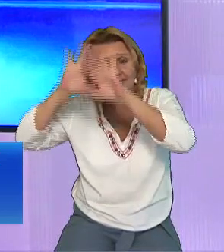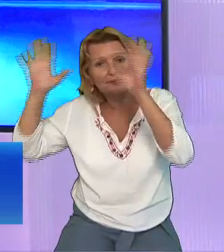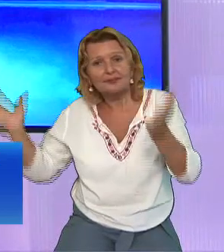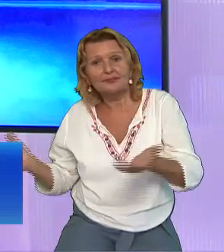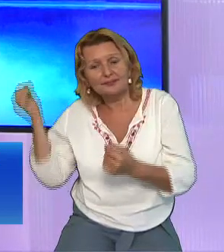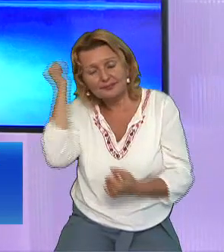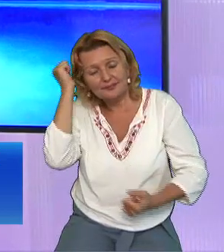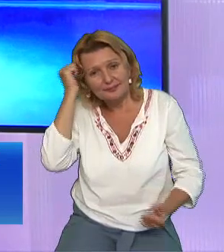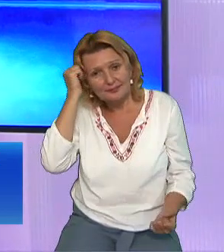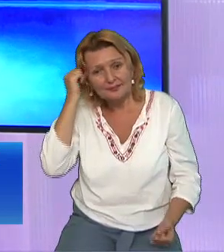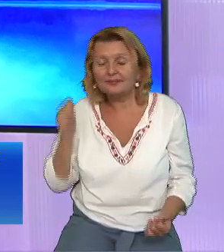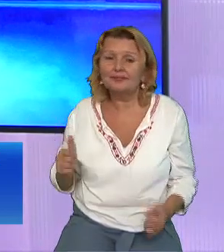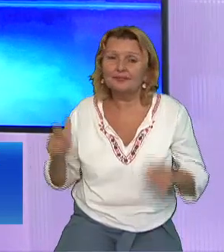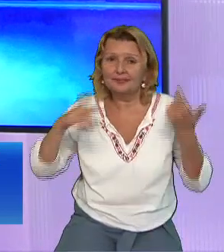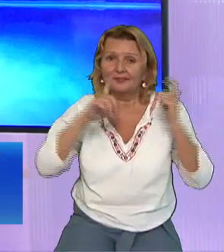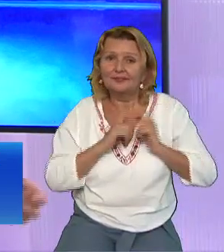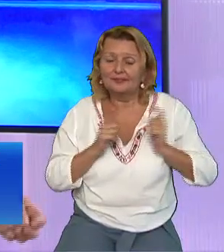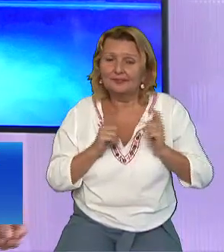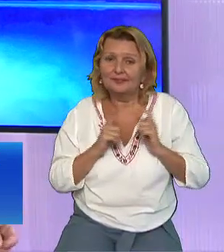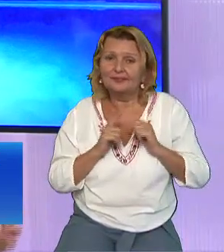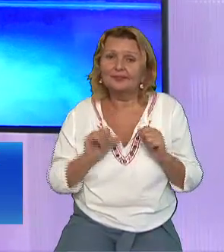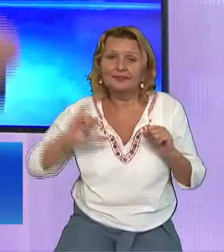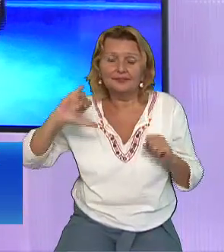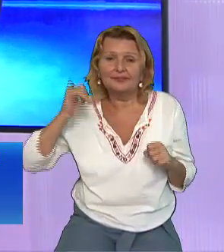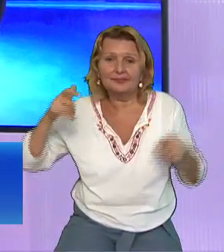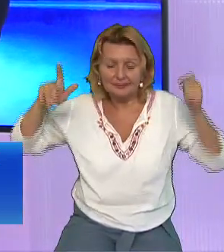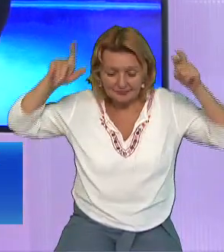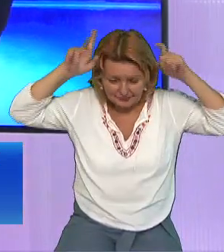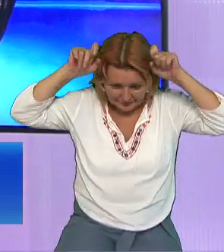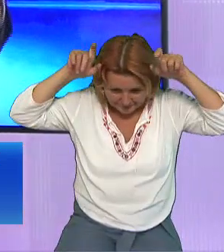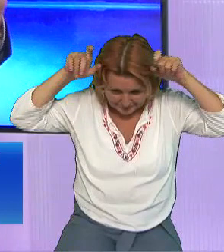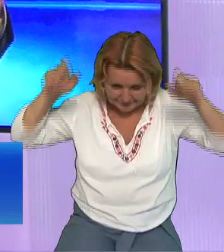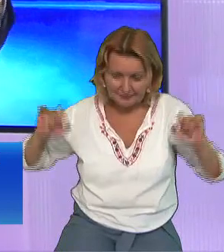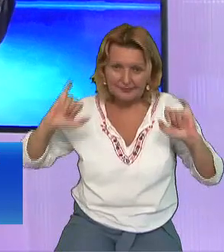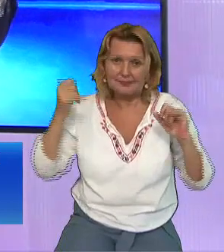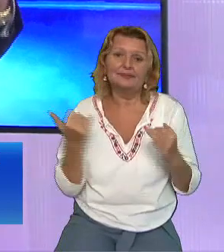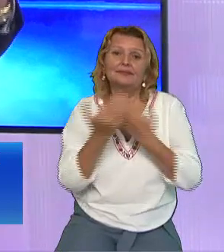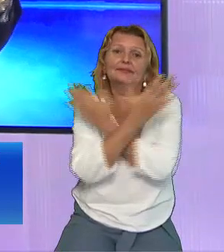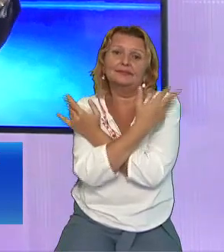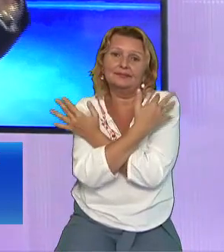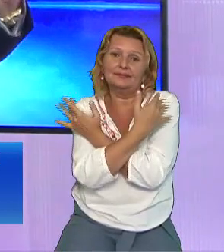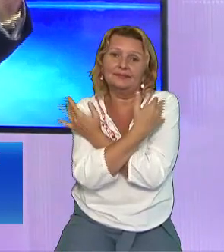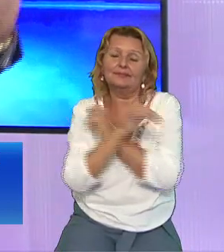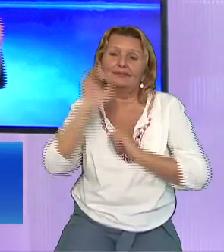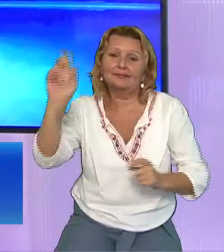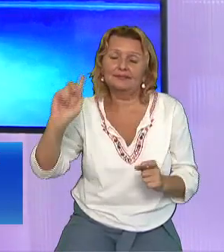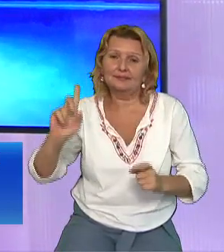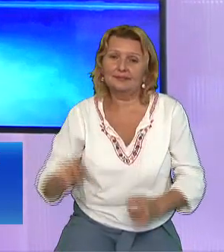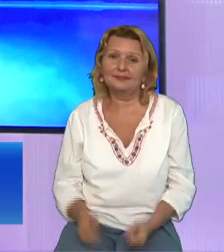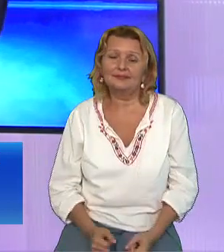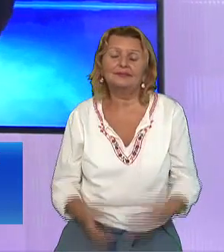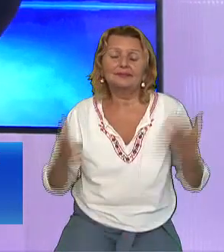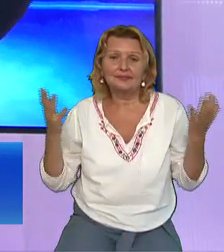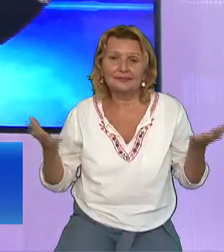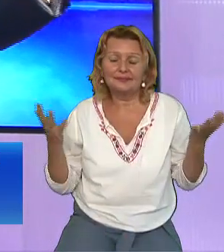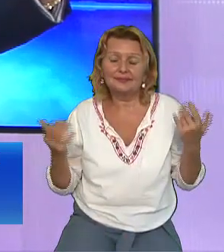viața noastră Nici în viața altora Dar Hristos a înviat din morți Cu moartea pe moarte Călcând Iar celor din